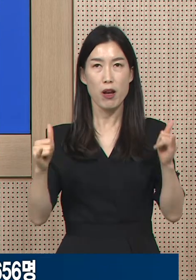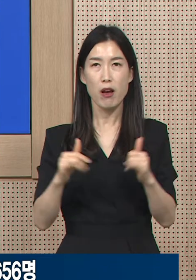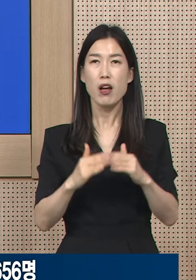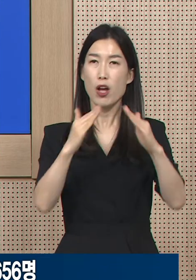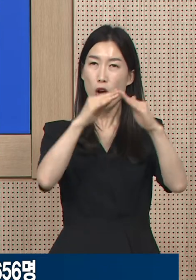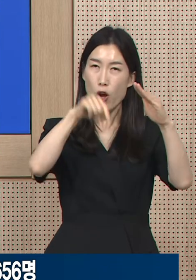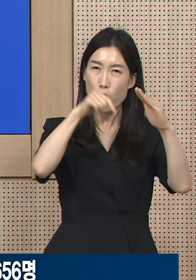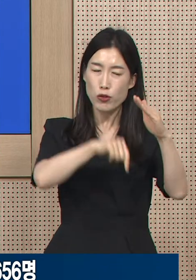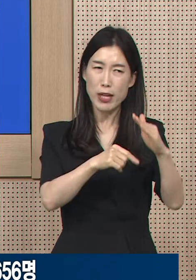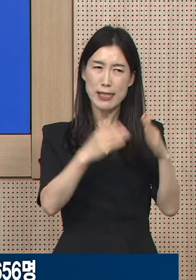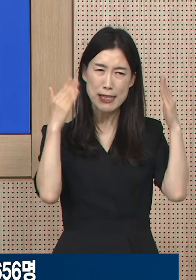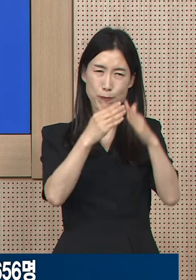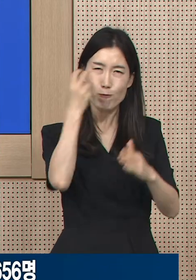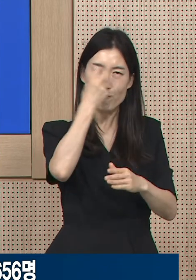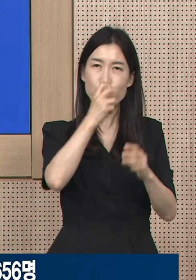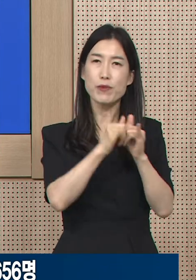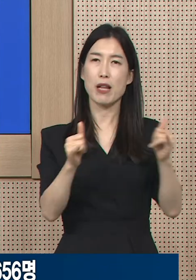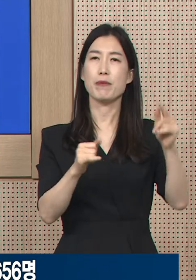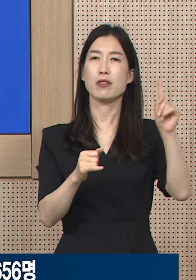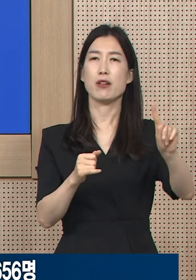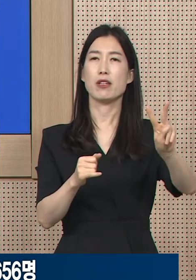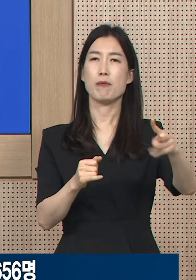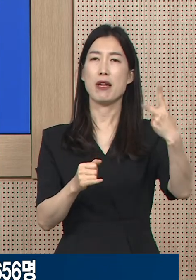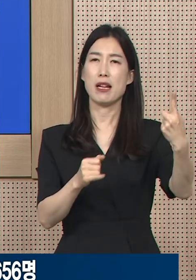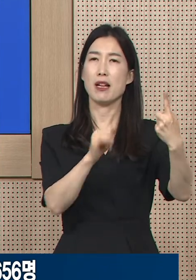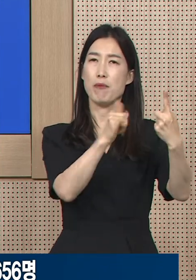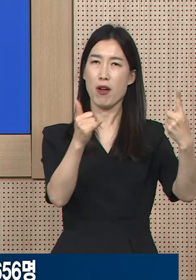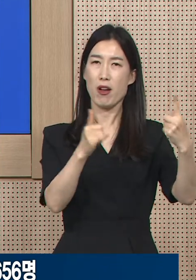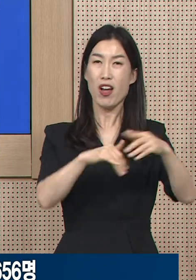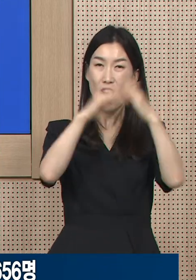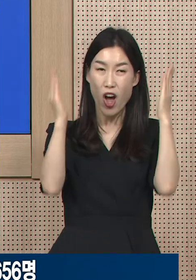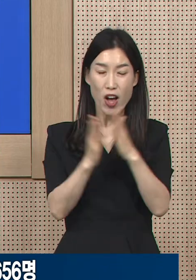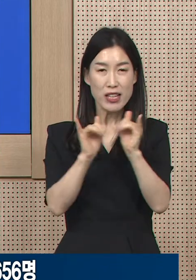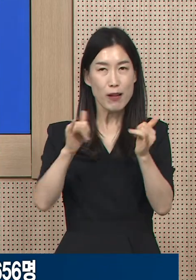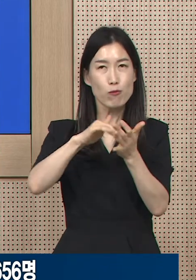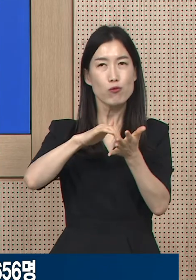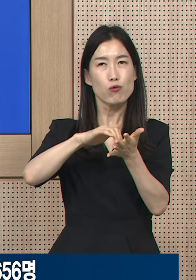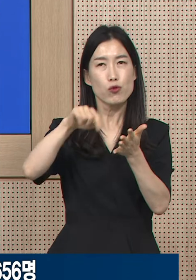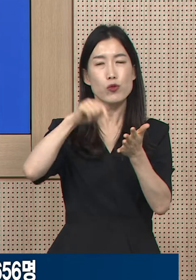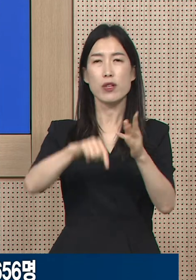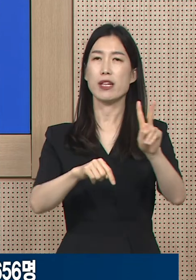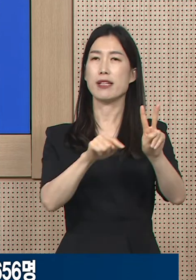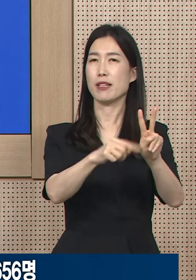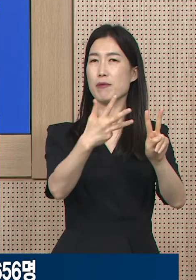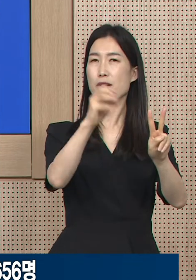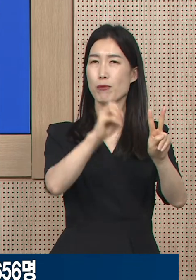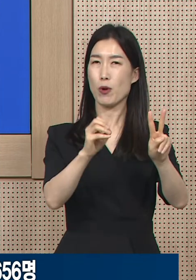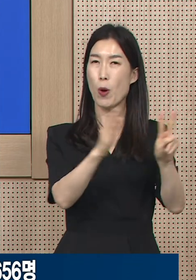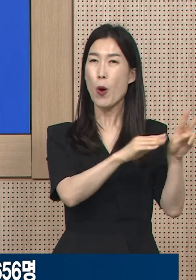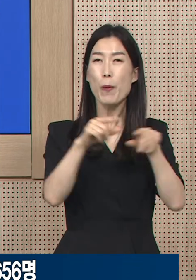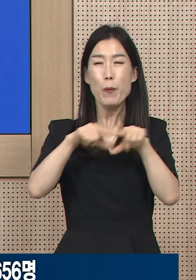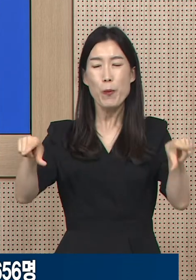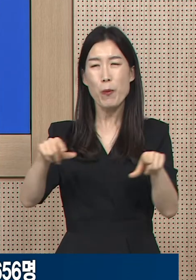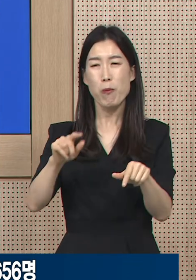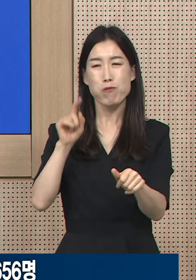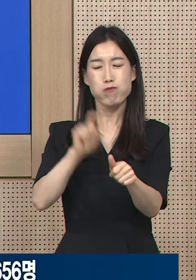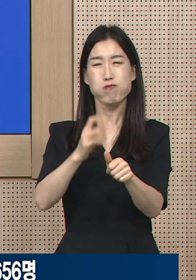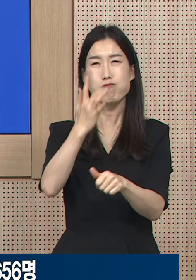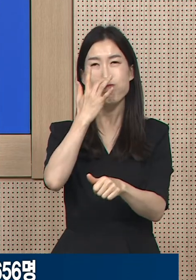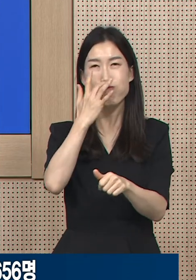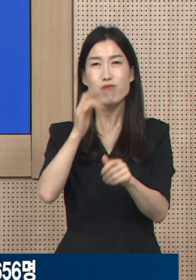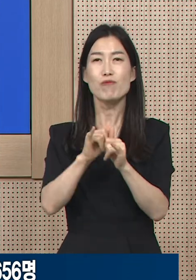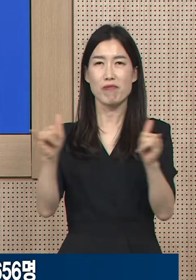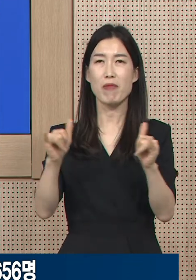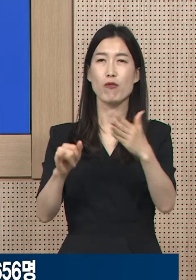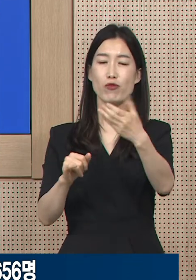,201명이고 일반관리구는 4만 1,455명으로 90.2%를 차지하고 있습니다. 97